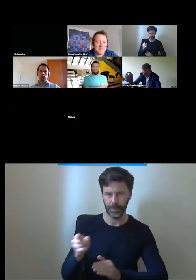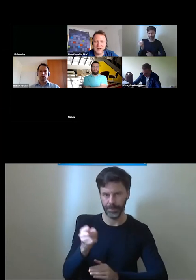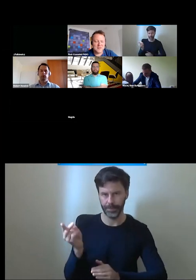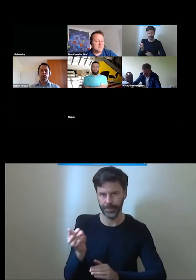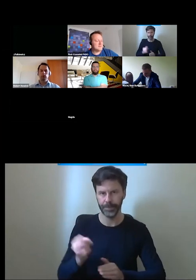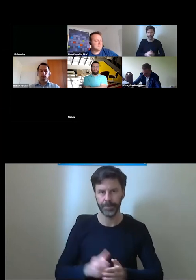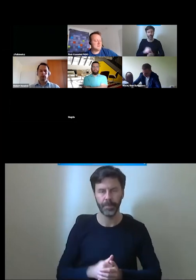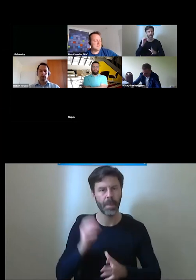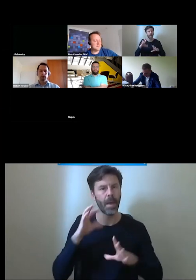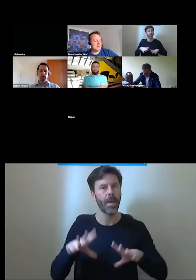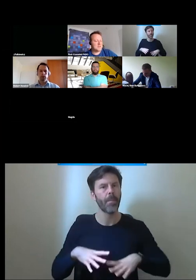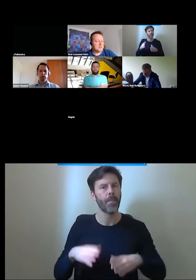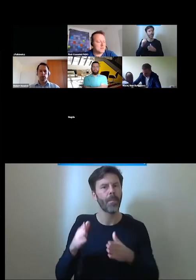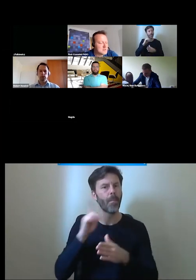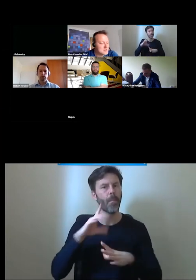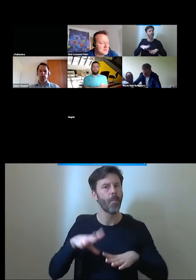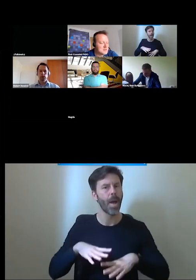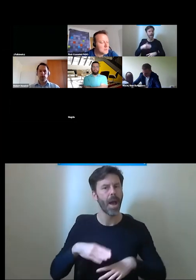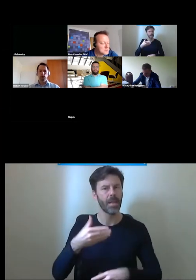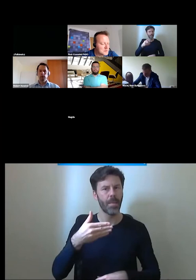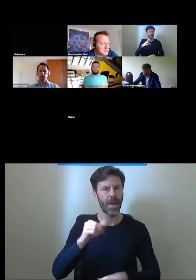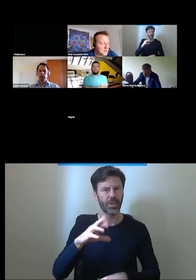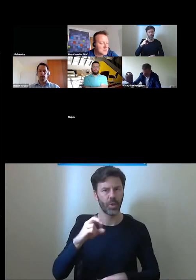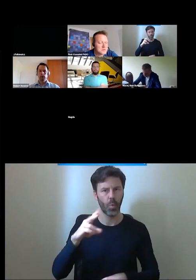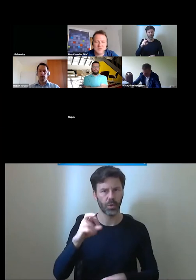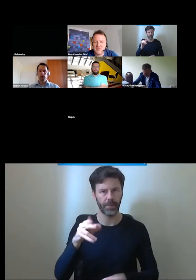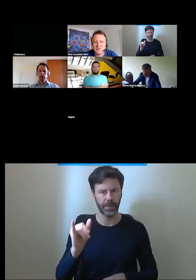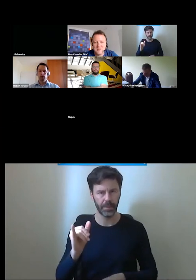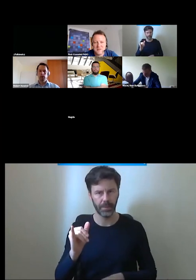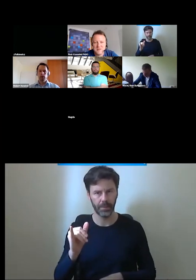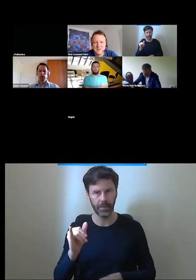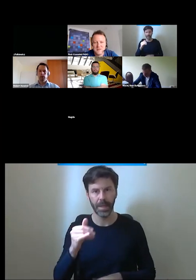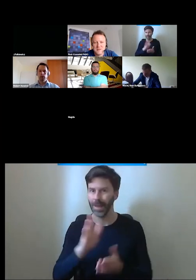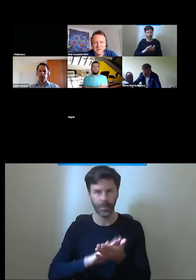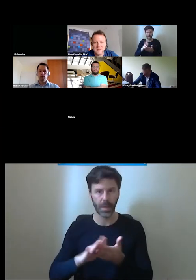Pan Marcin Kłosowski, przepraszam, Pan Karol Kłosowski.